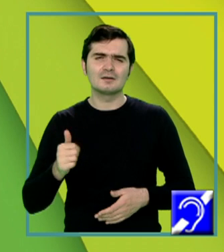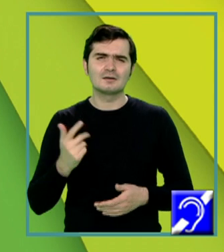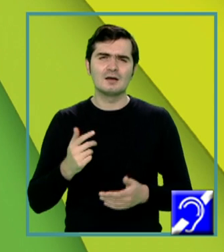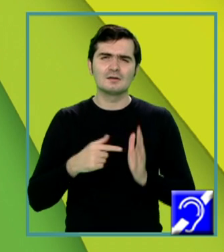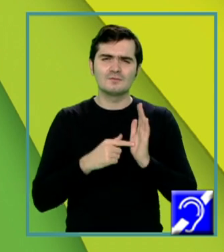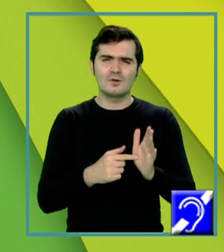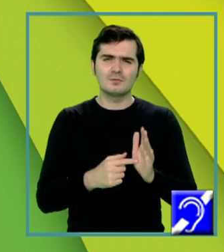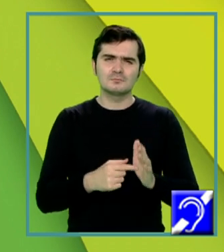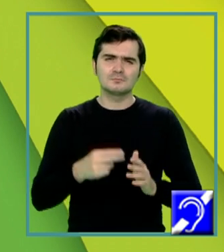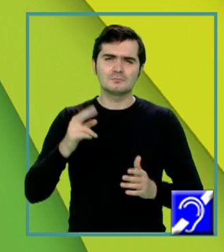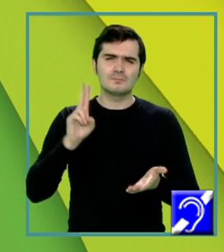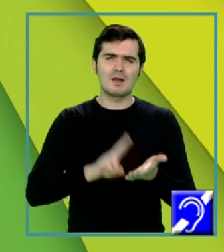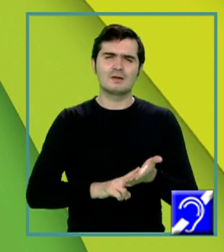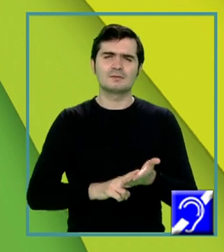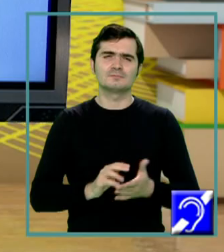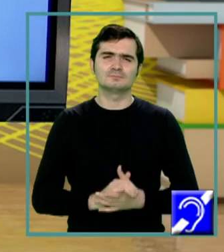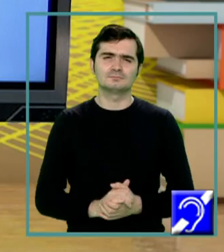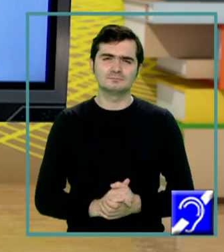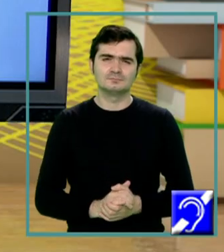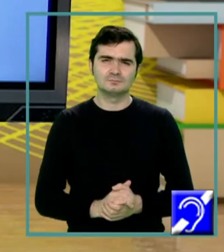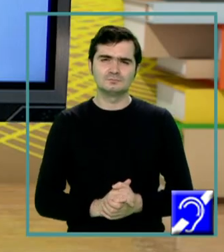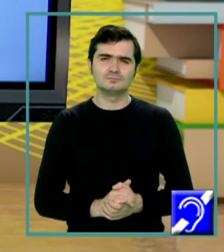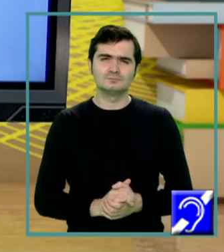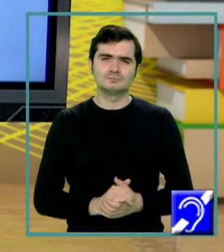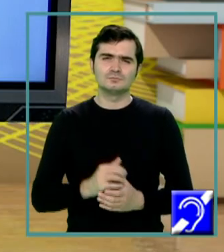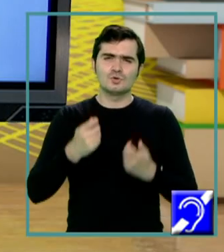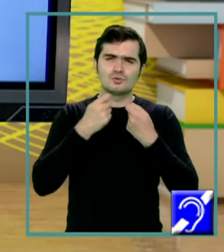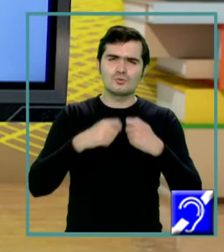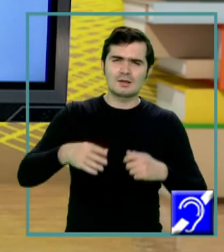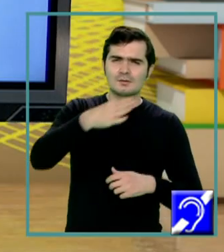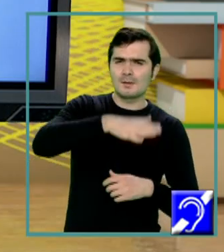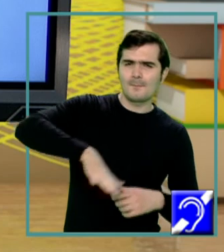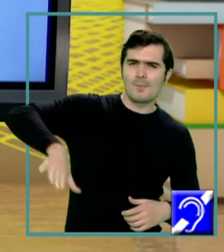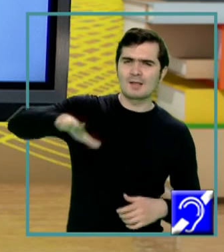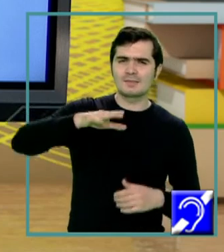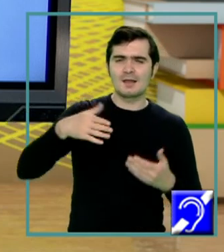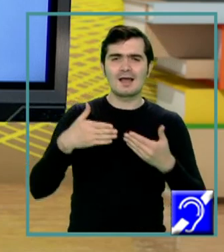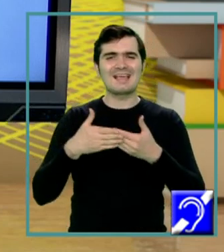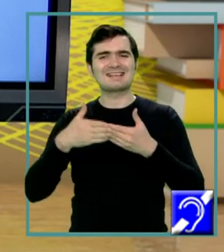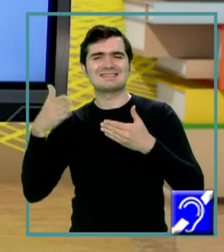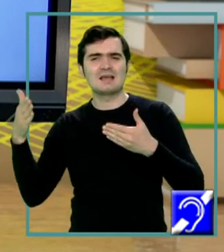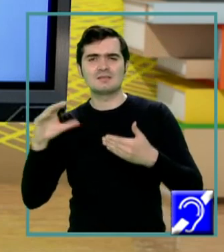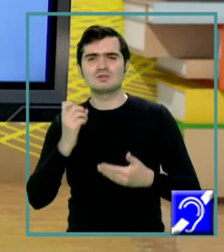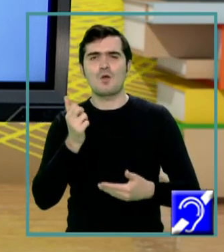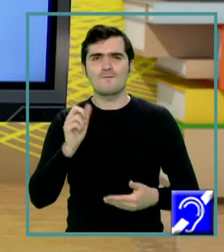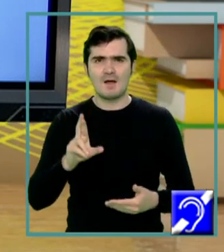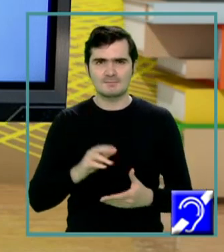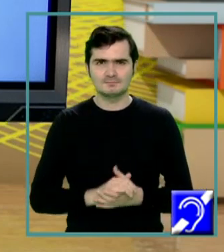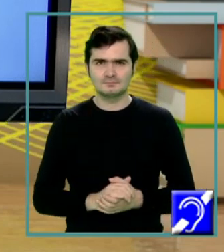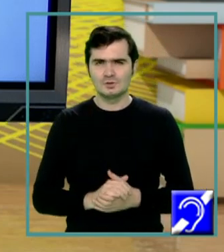felul acesta, corticala, este toată banda aceasta externă a ovarului.